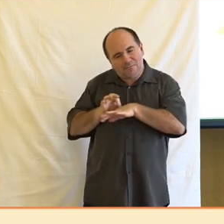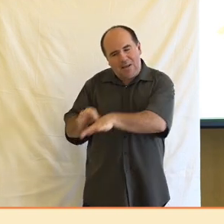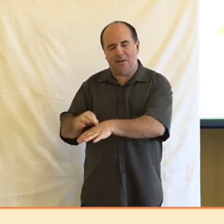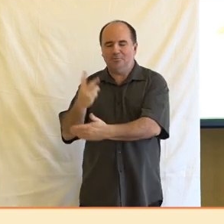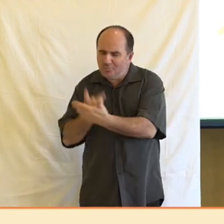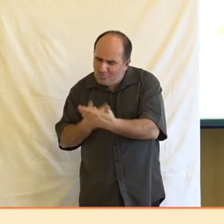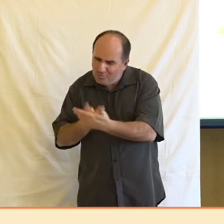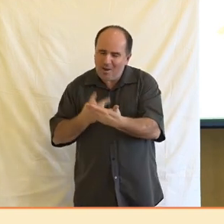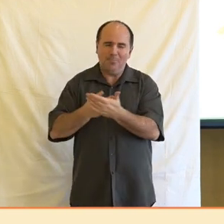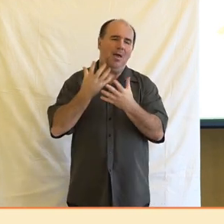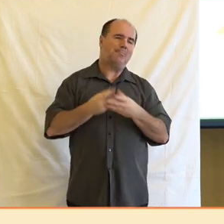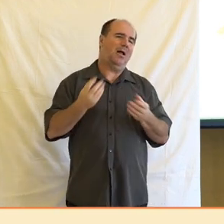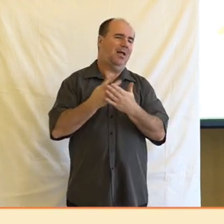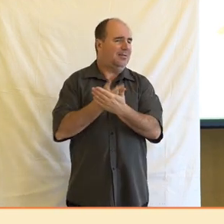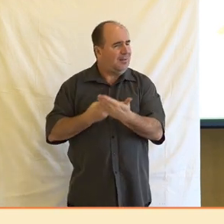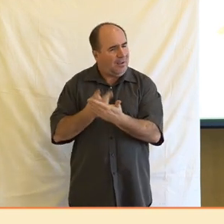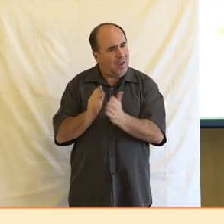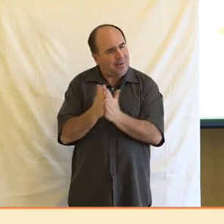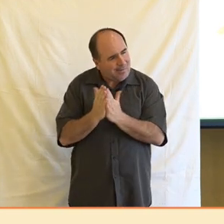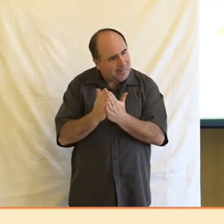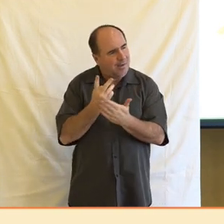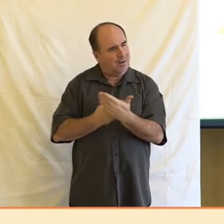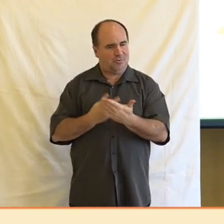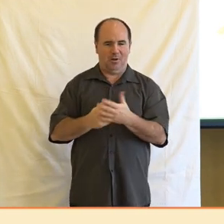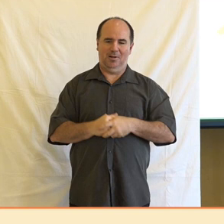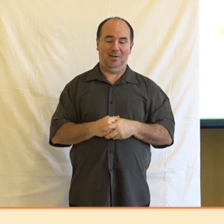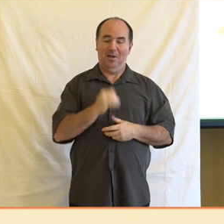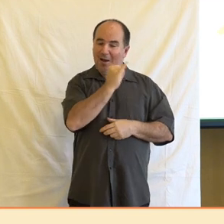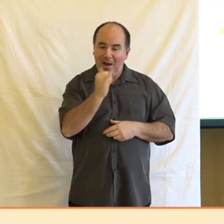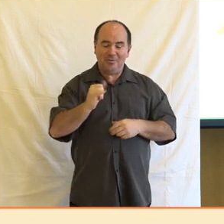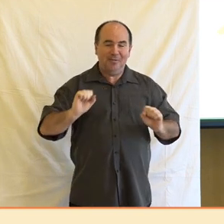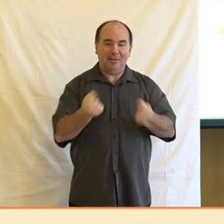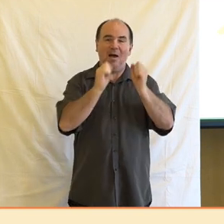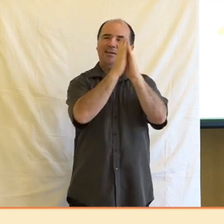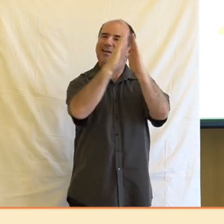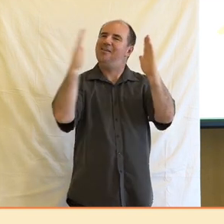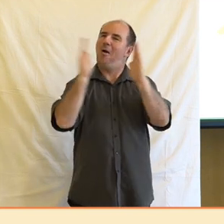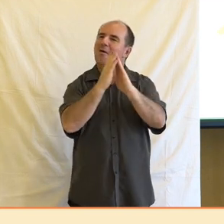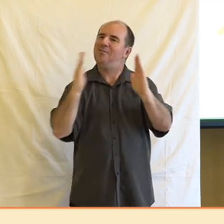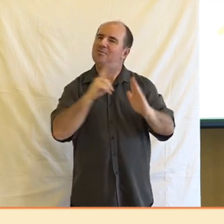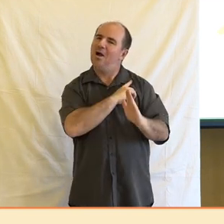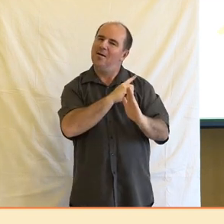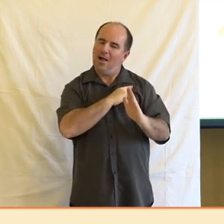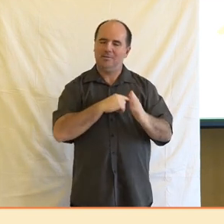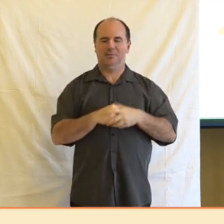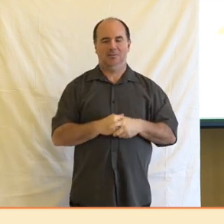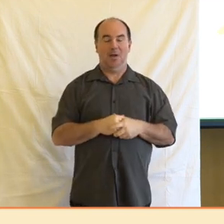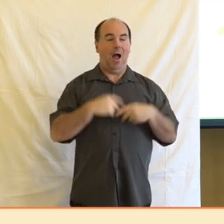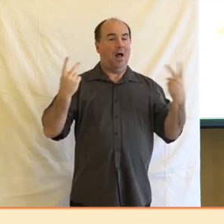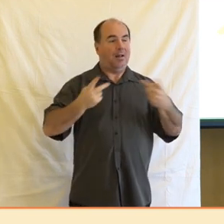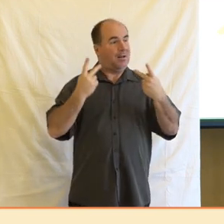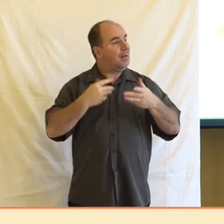Více než polovina si jich také budovala vlastní knihovničku a sledovala pravidelně zpravodajství a